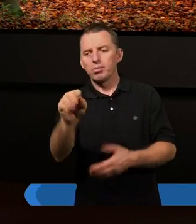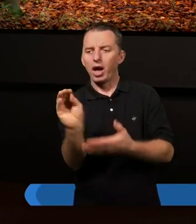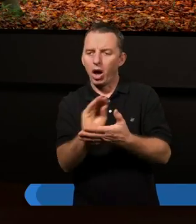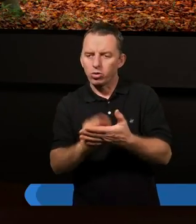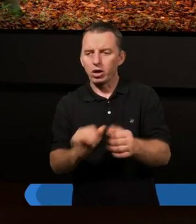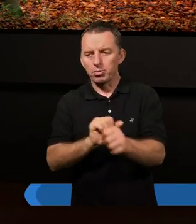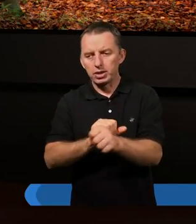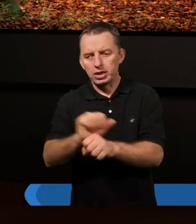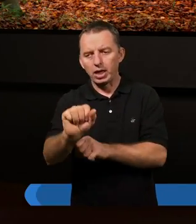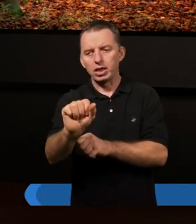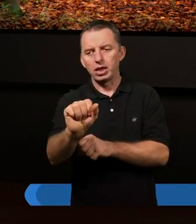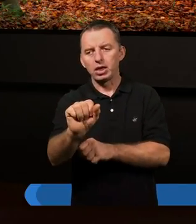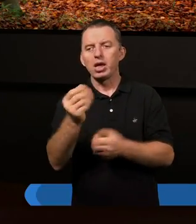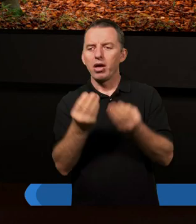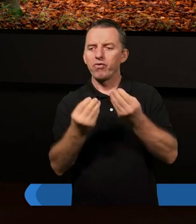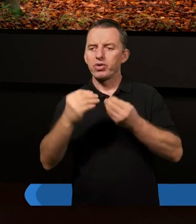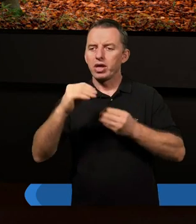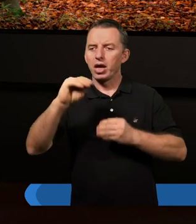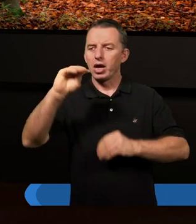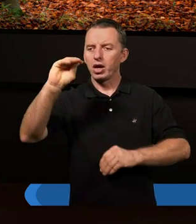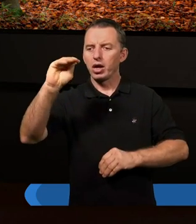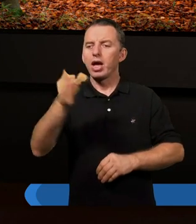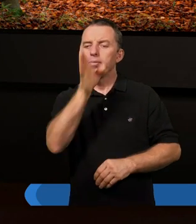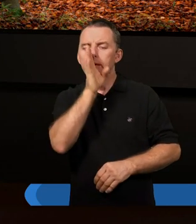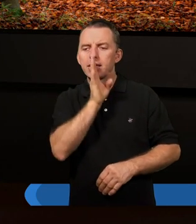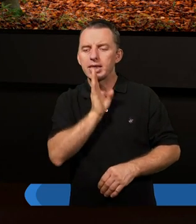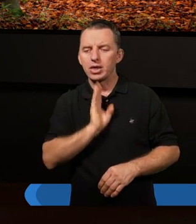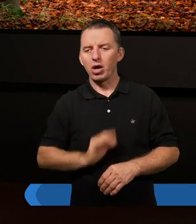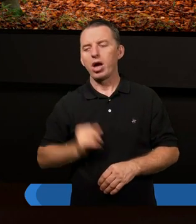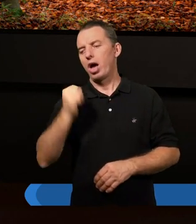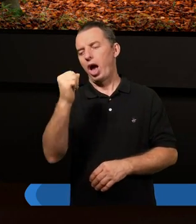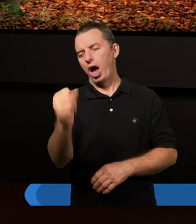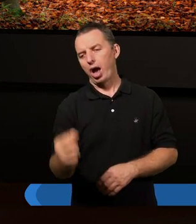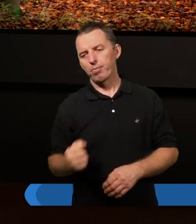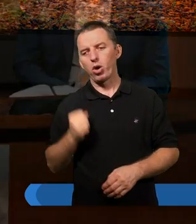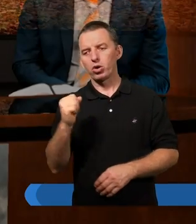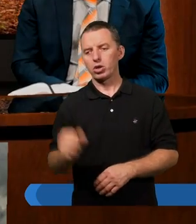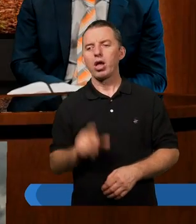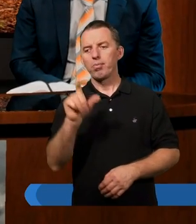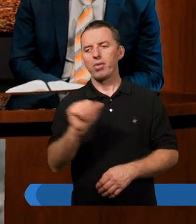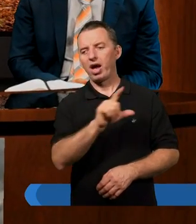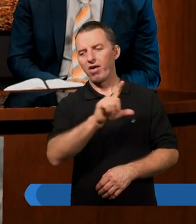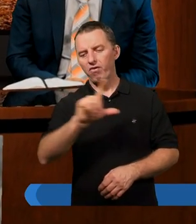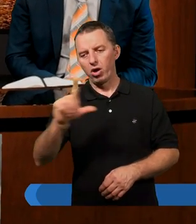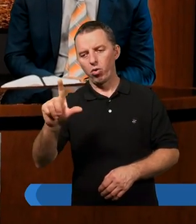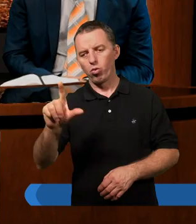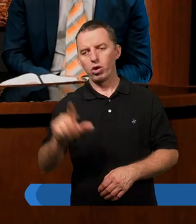jest wielki misjonarz, apostoł Paweł.